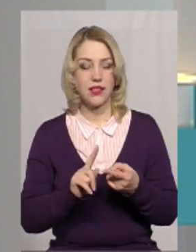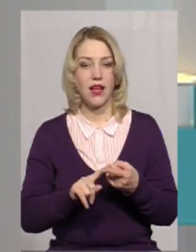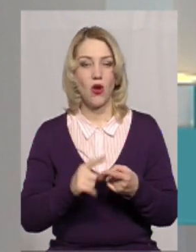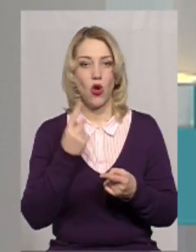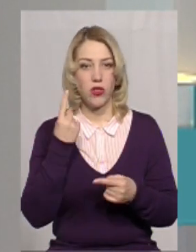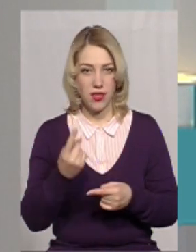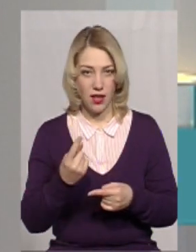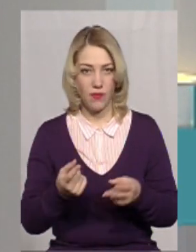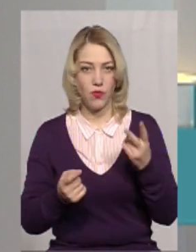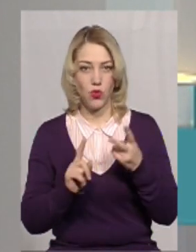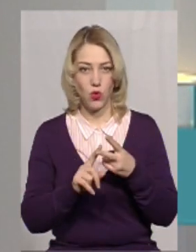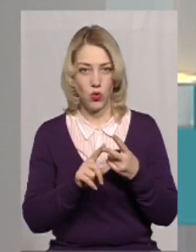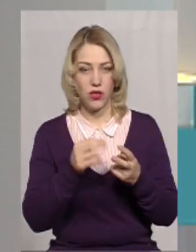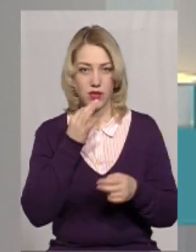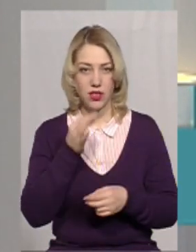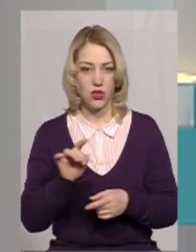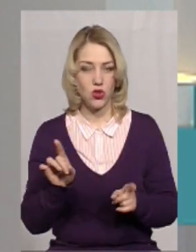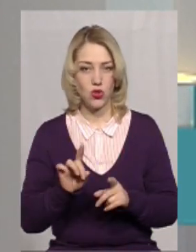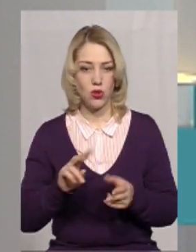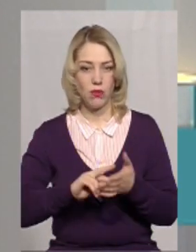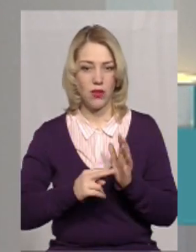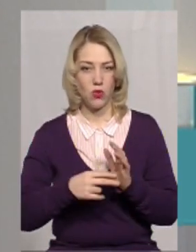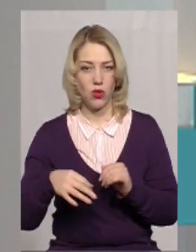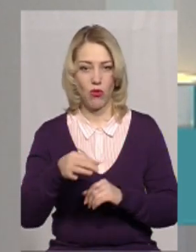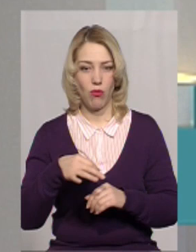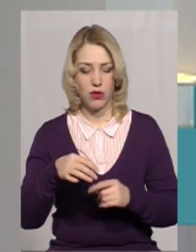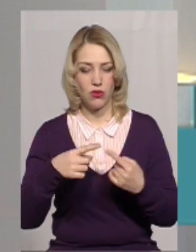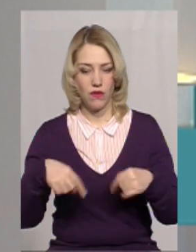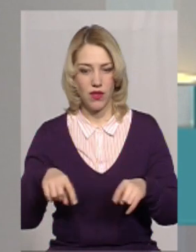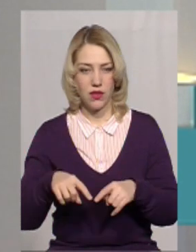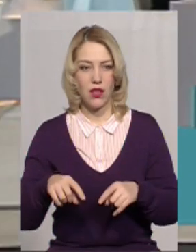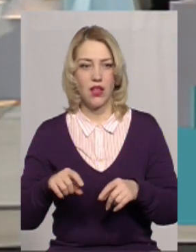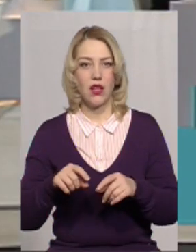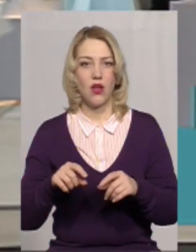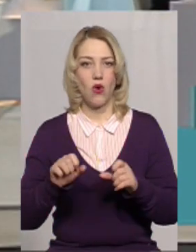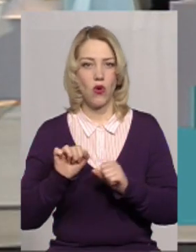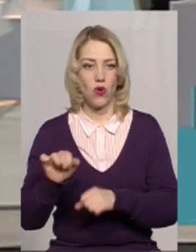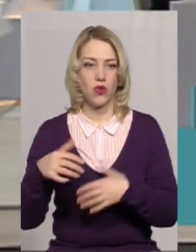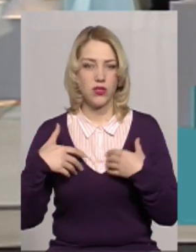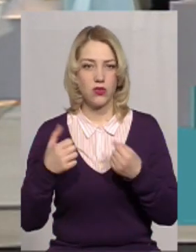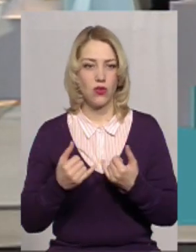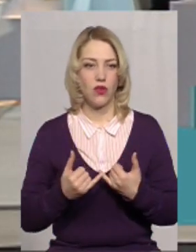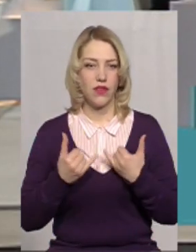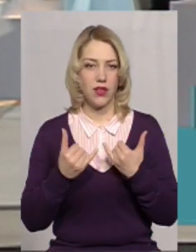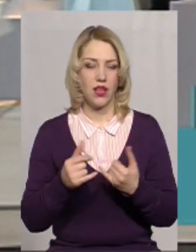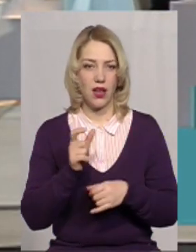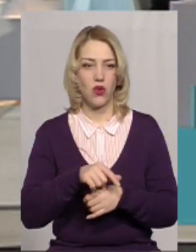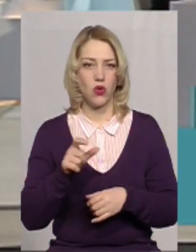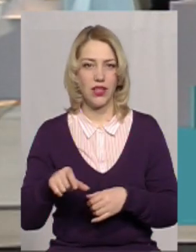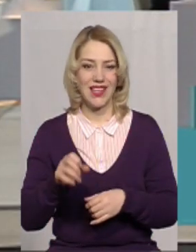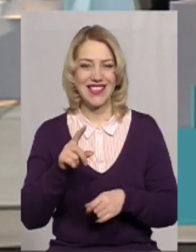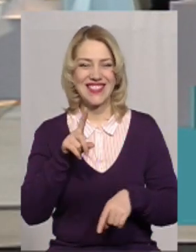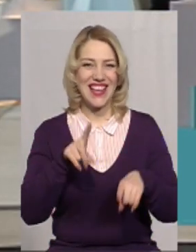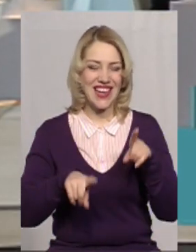Друге, скажіть, що планує обласний відділ охорони здоров'я для людей з